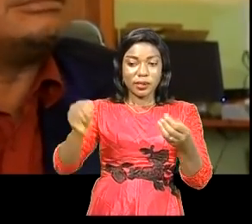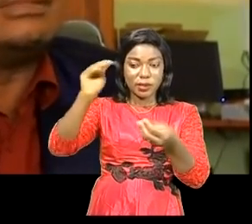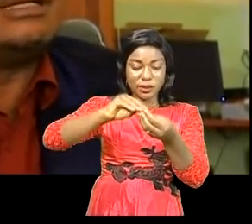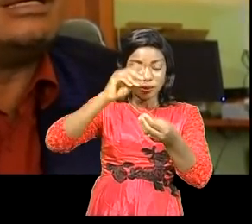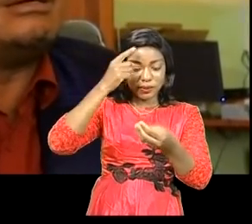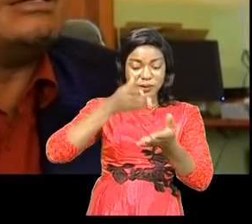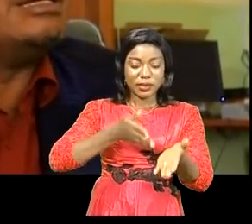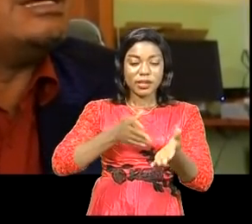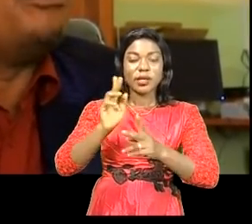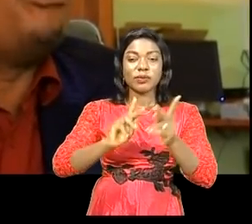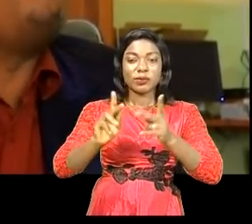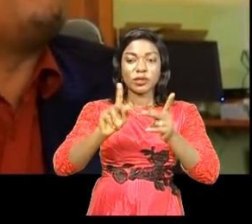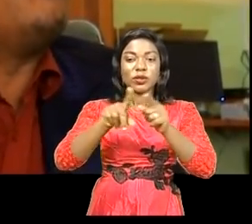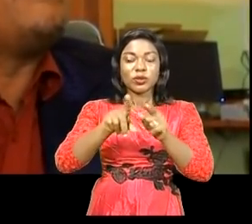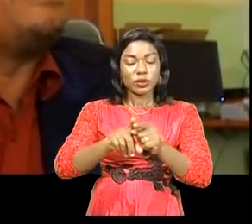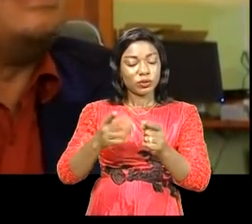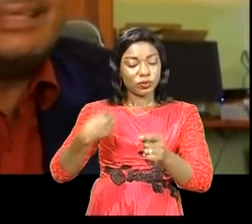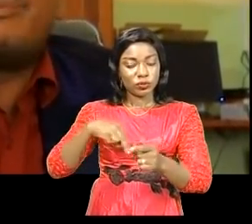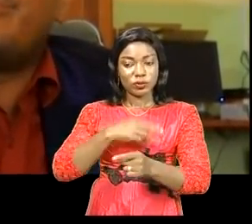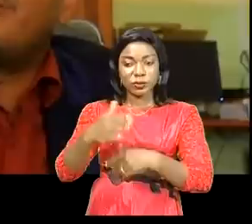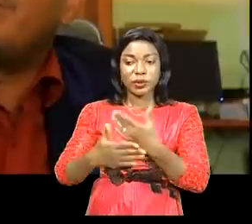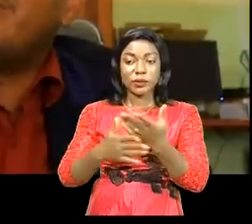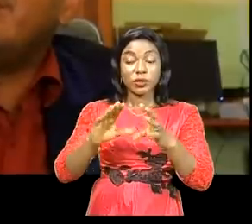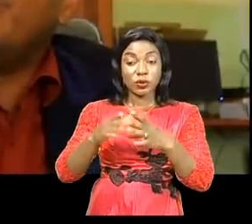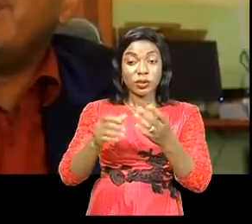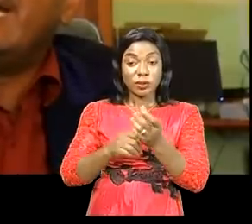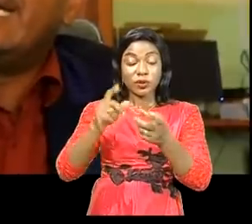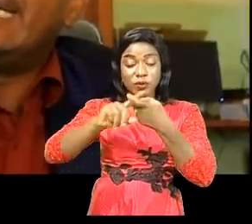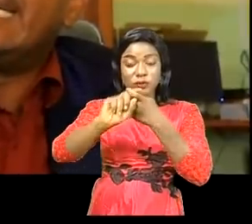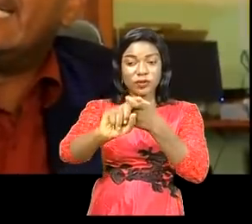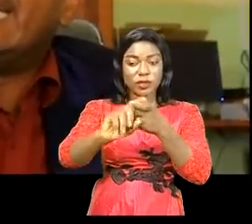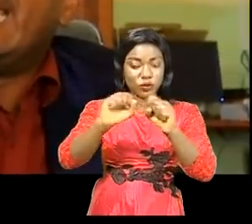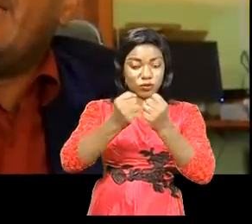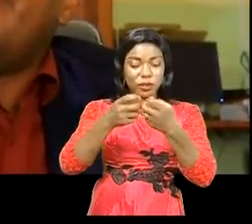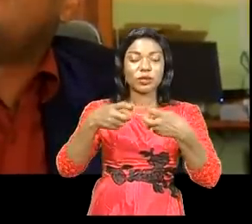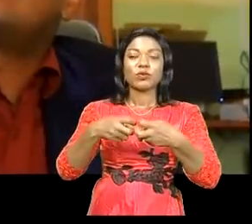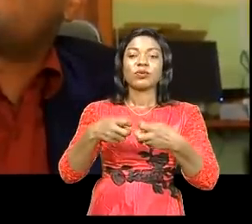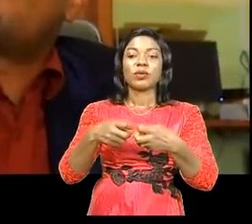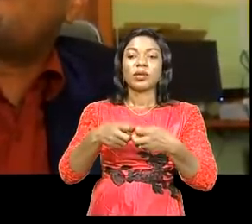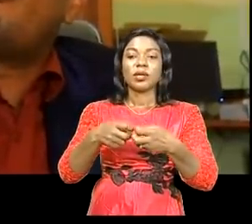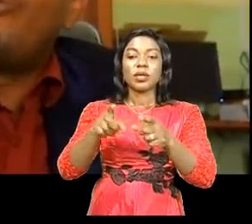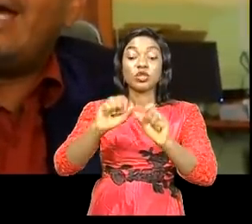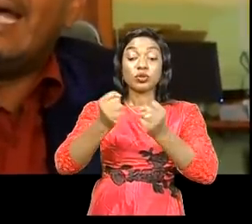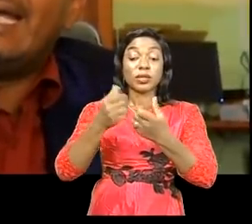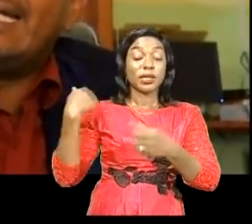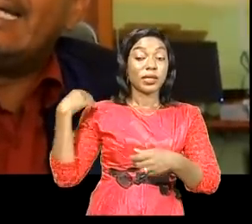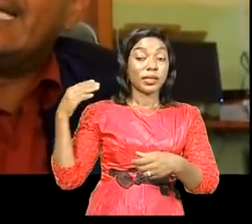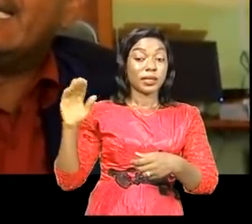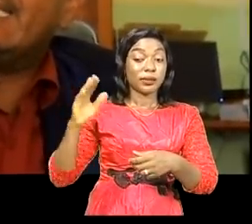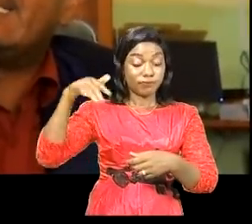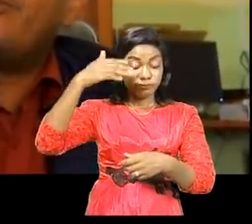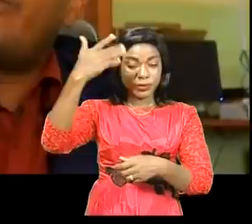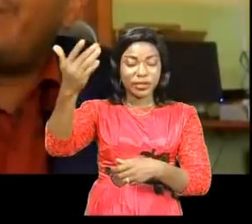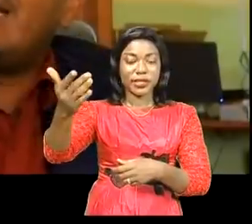ville de Bounia. Aux abonnés, nous leur demandons de faire confiance à la Soquimau. C'est une société de l'État et que dans les jours qui